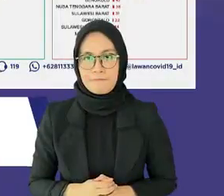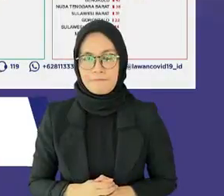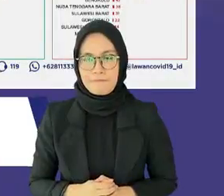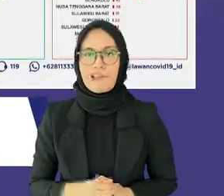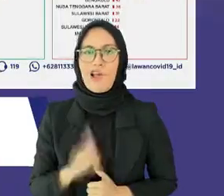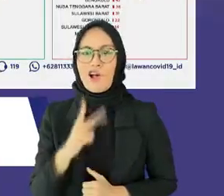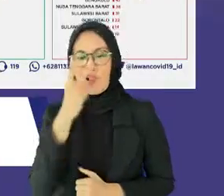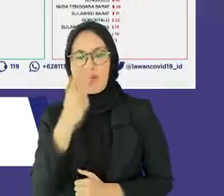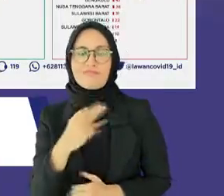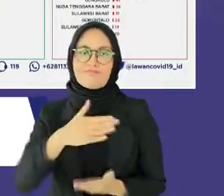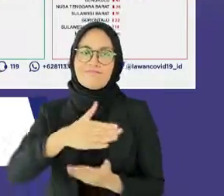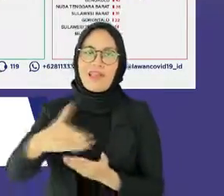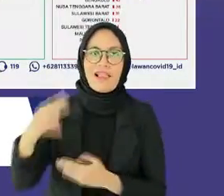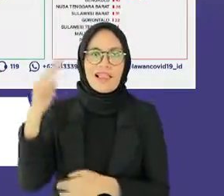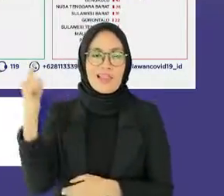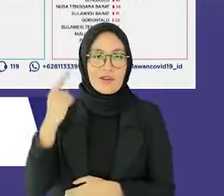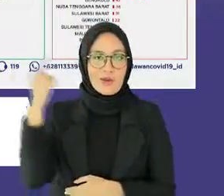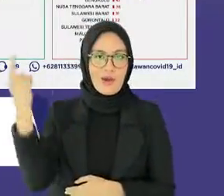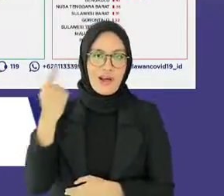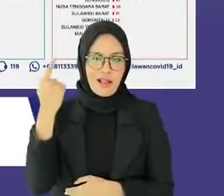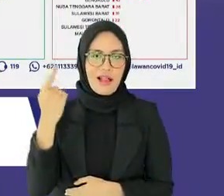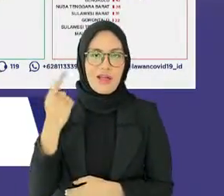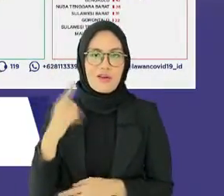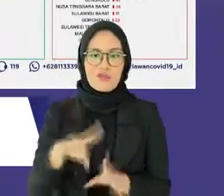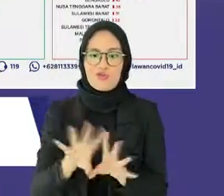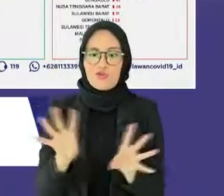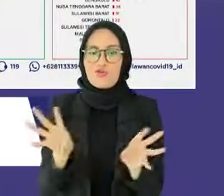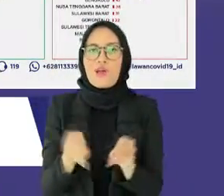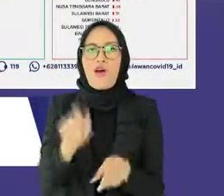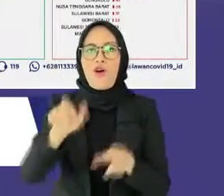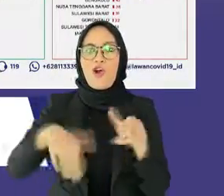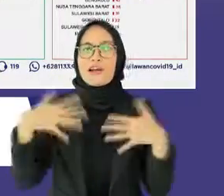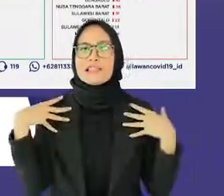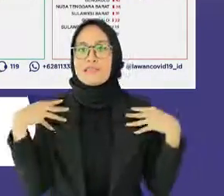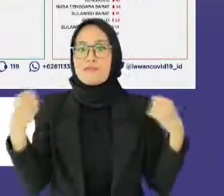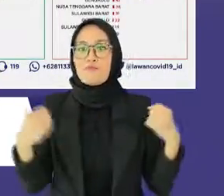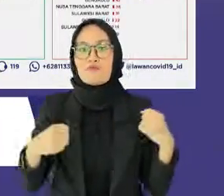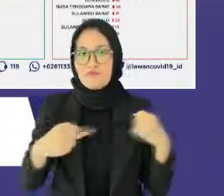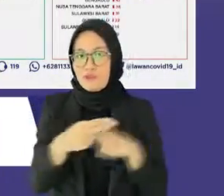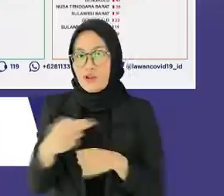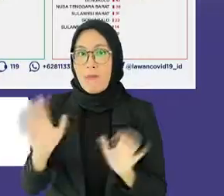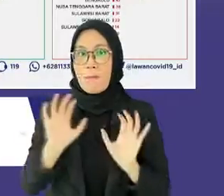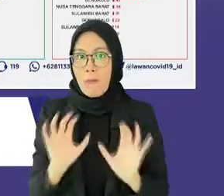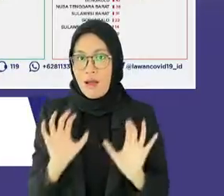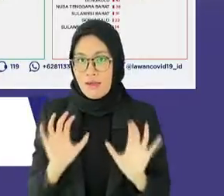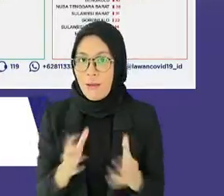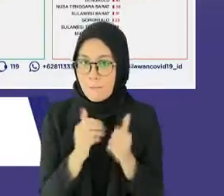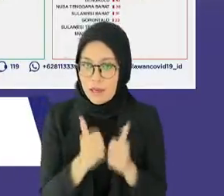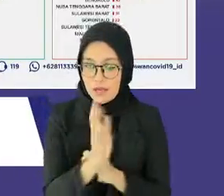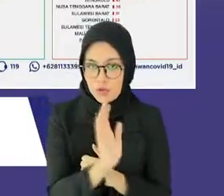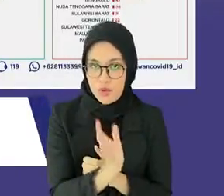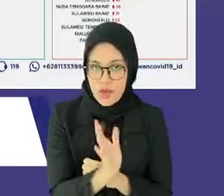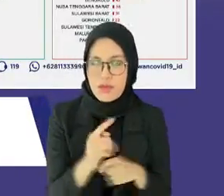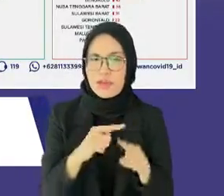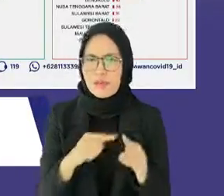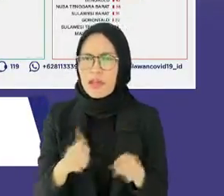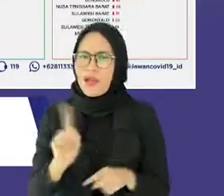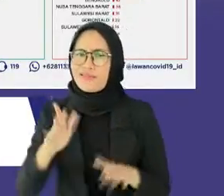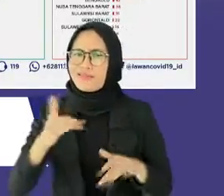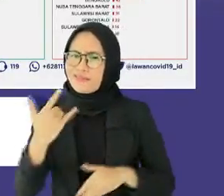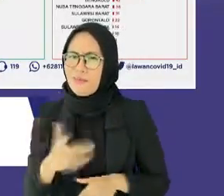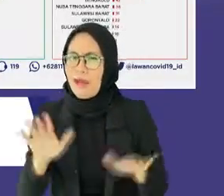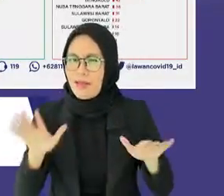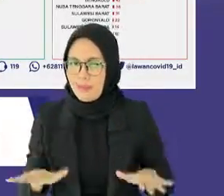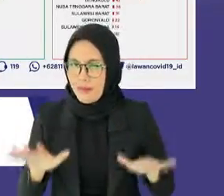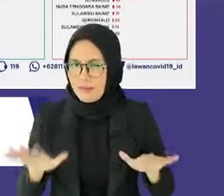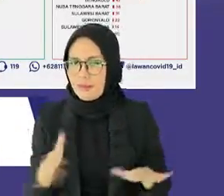nasional kasus aktif dan kesembuhan Indonesia mengalami perkembangan yang cukup baik, namun kita tetap harus waspada. Dalam